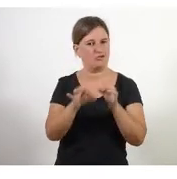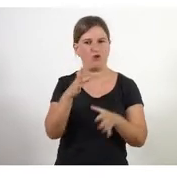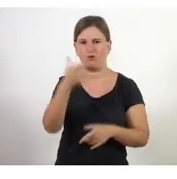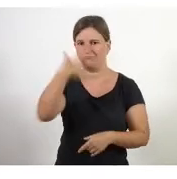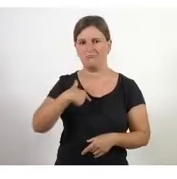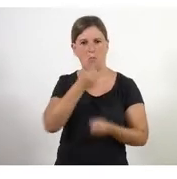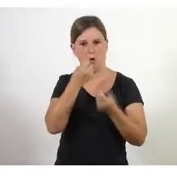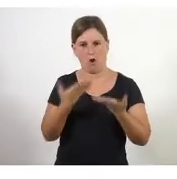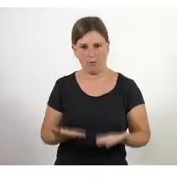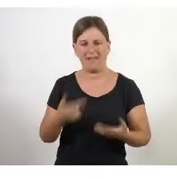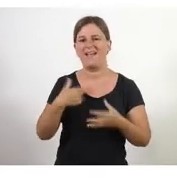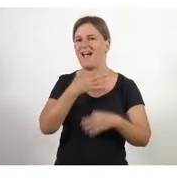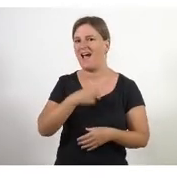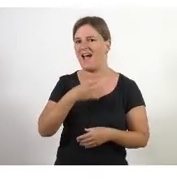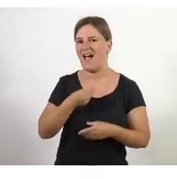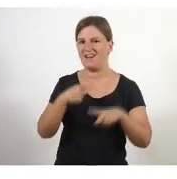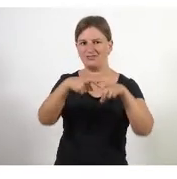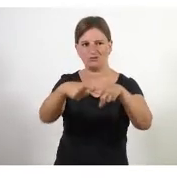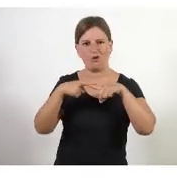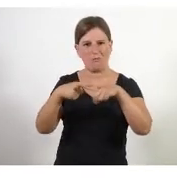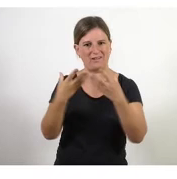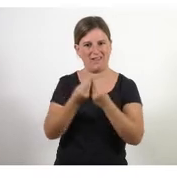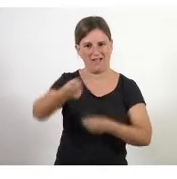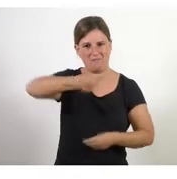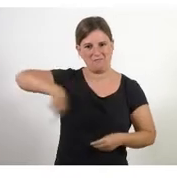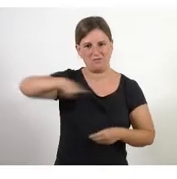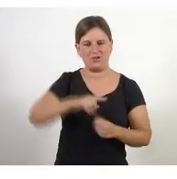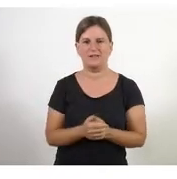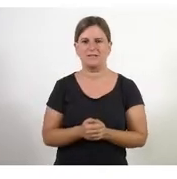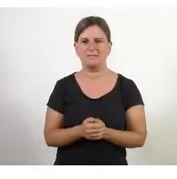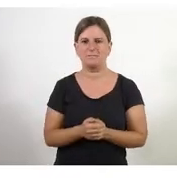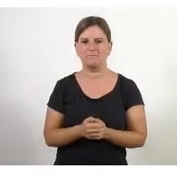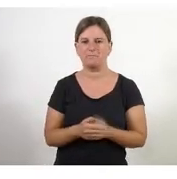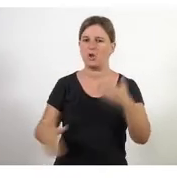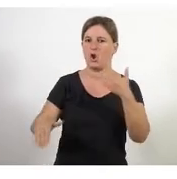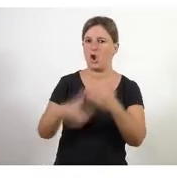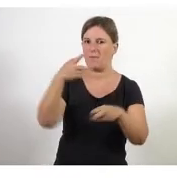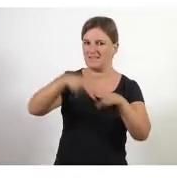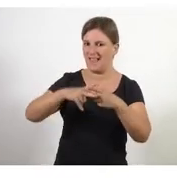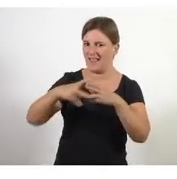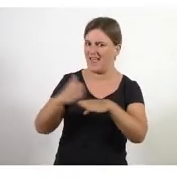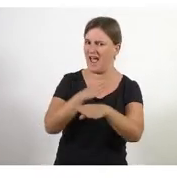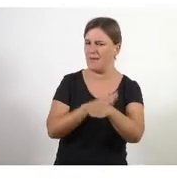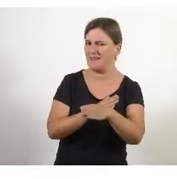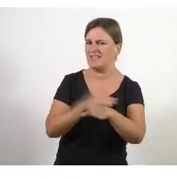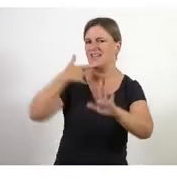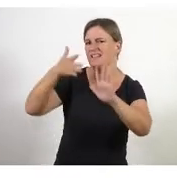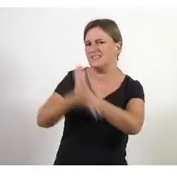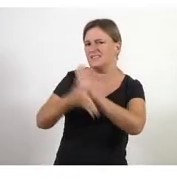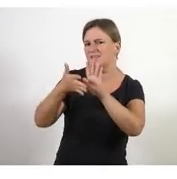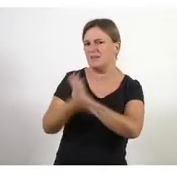ganes de compartir amb tots vosaltres. Abans de començar el taller, què et sembla si comentem una mica